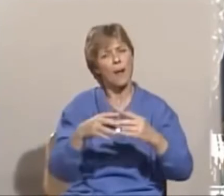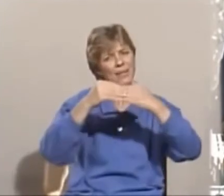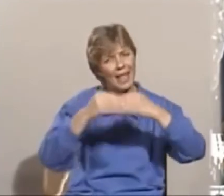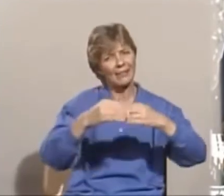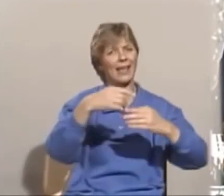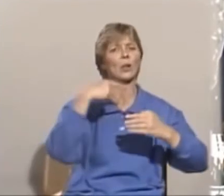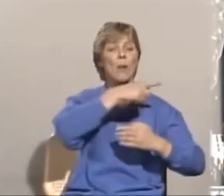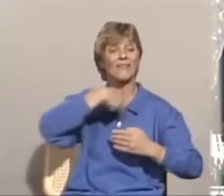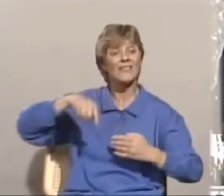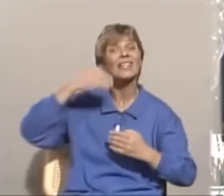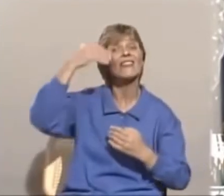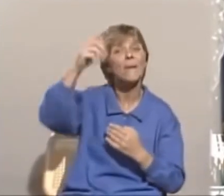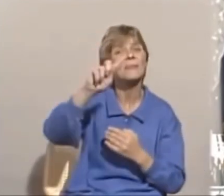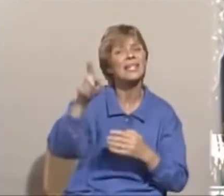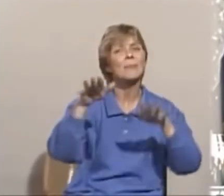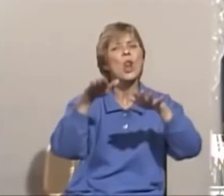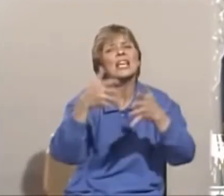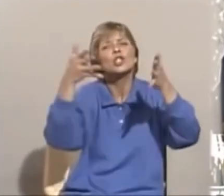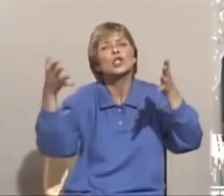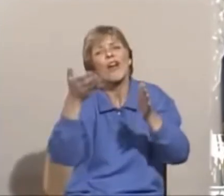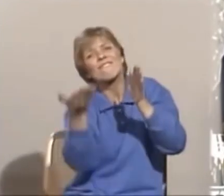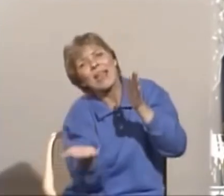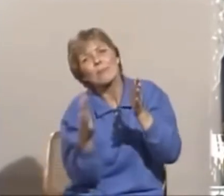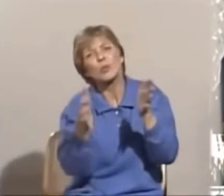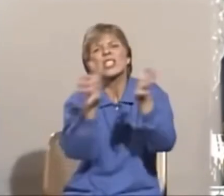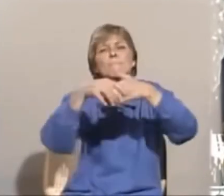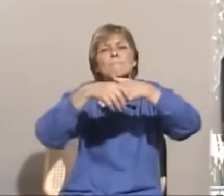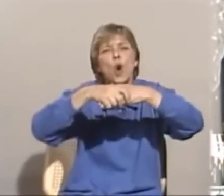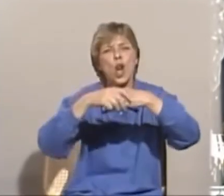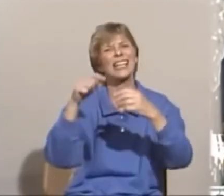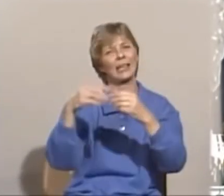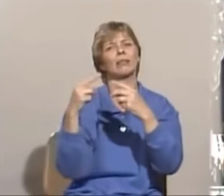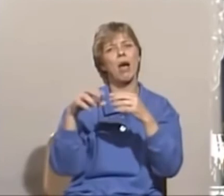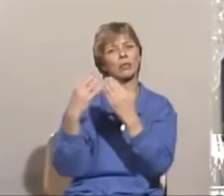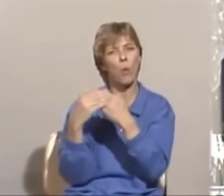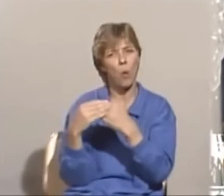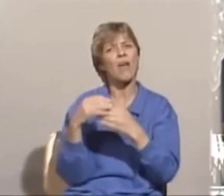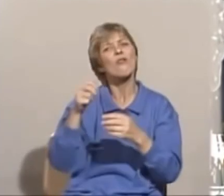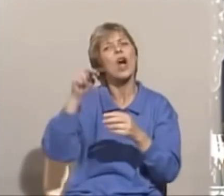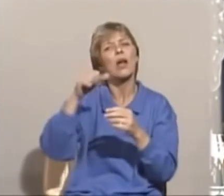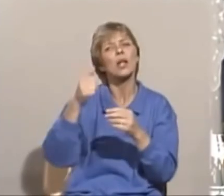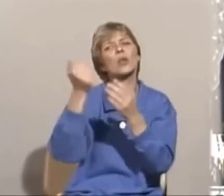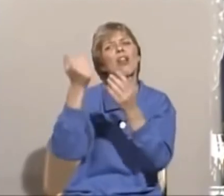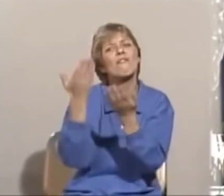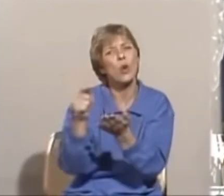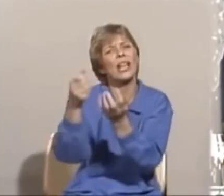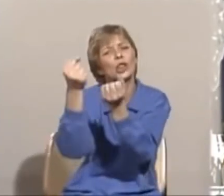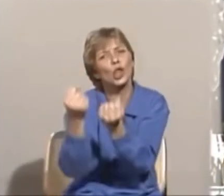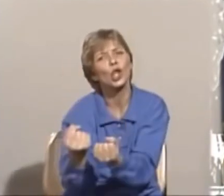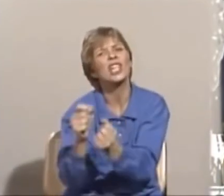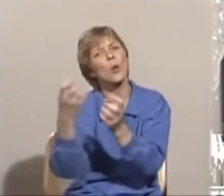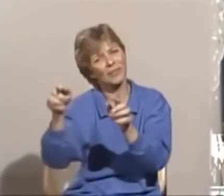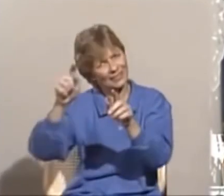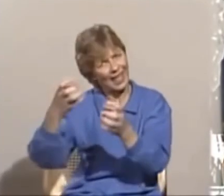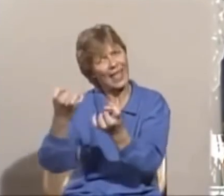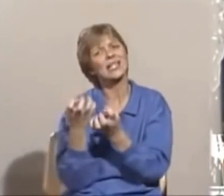vi i fremtiden må legge større vekt på samhold i NATO for at NATO skal få den tyngde som trengs for å forsvare oss